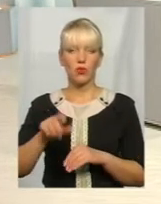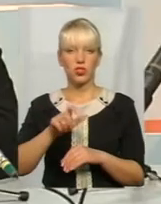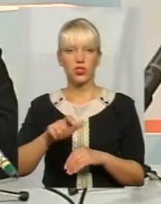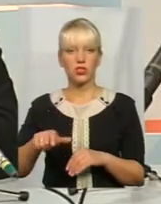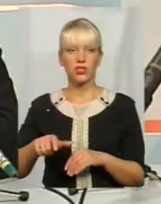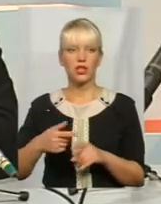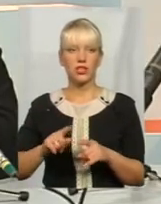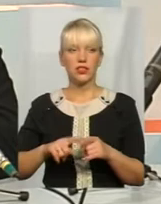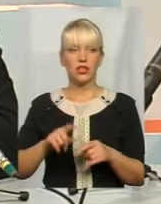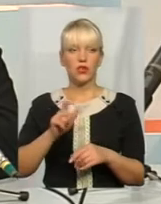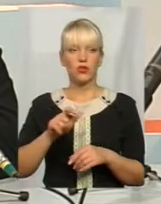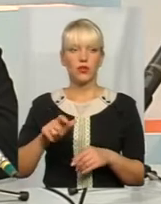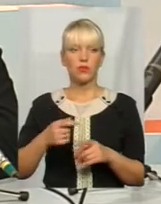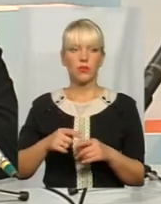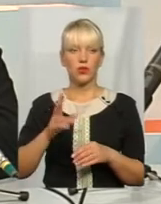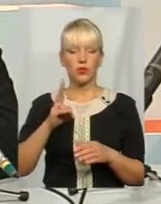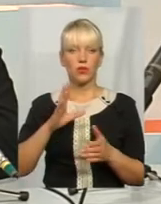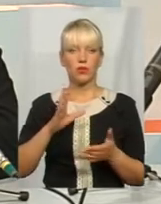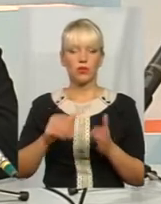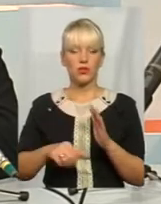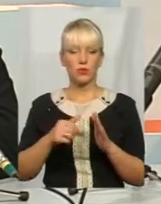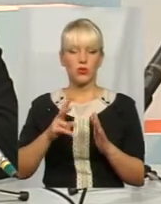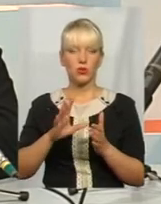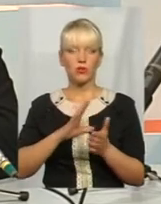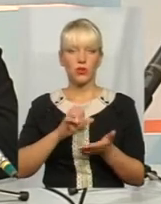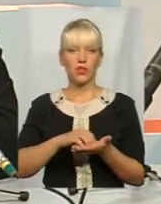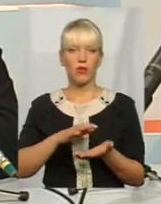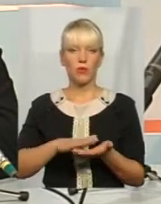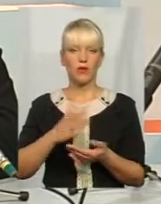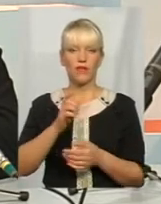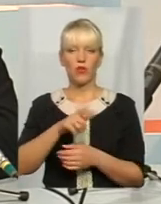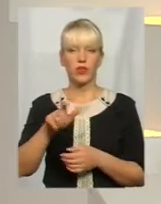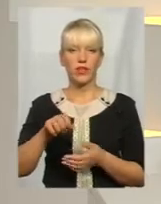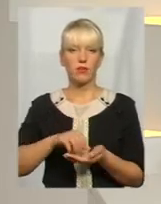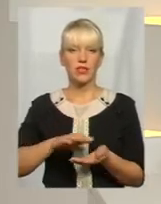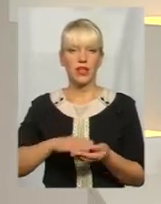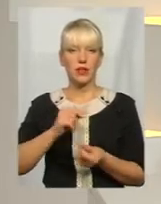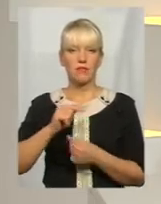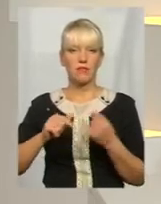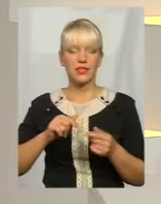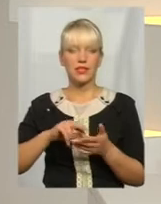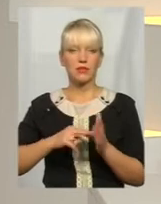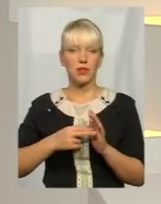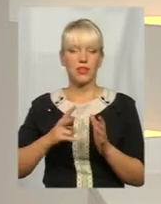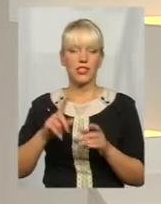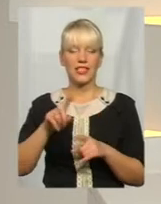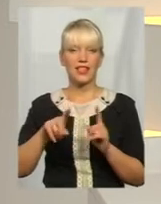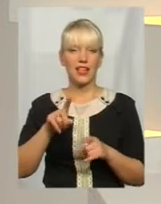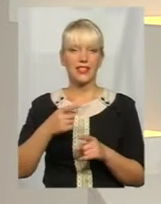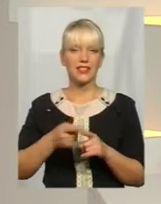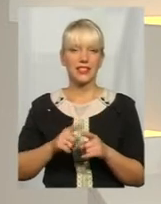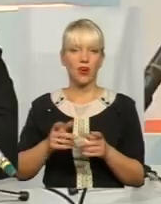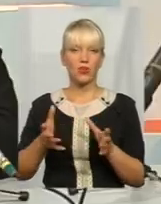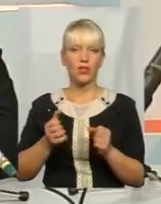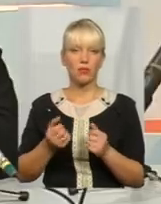І ці були безробітні, які перебували на обліку, вони написали бізнес-плани, і дехто з них отримували ще певні інші кошти